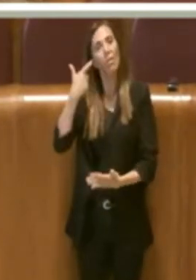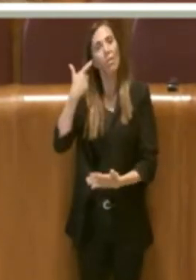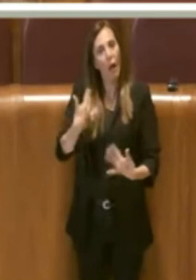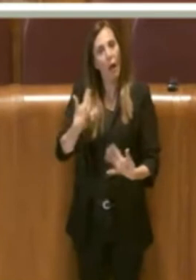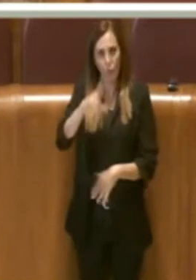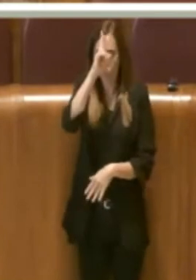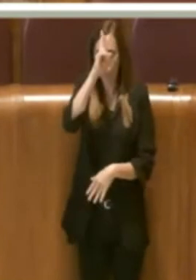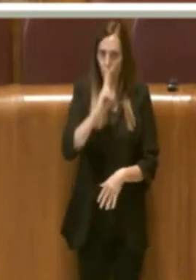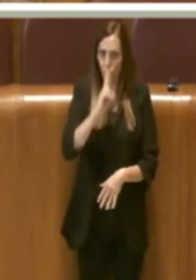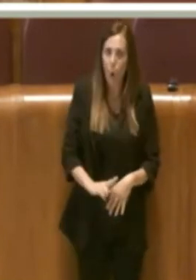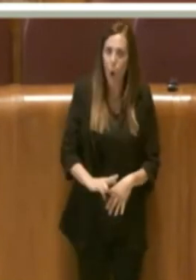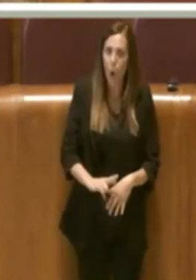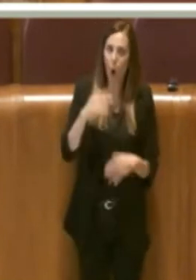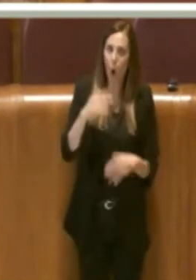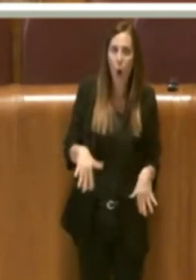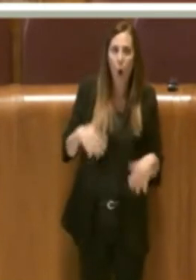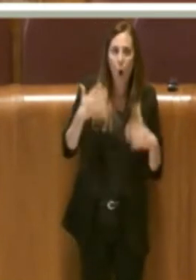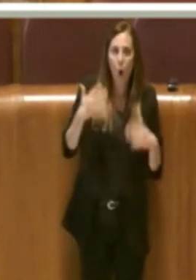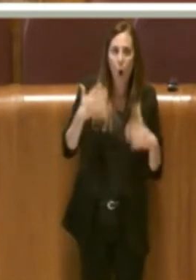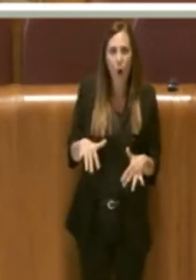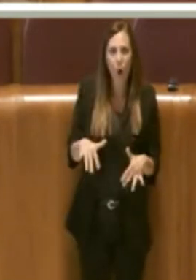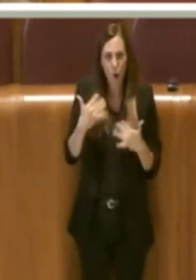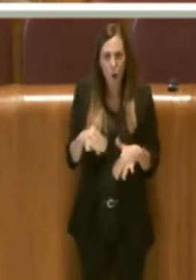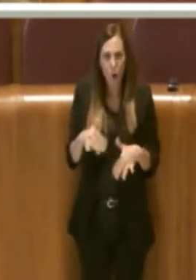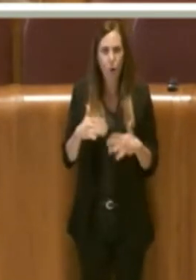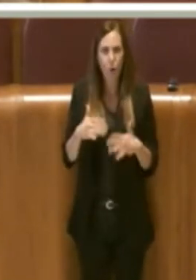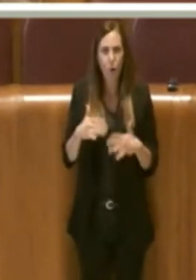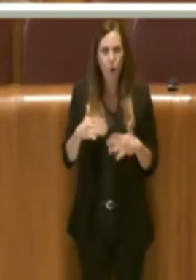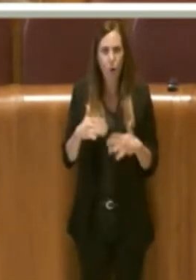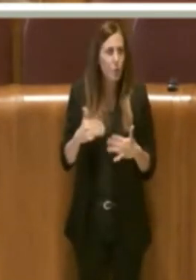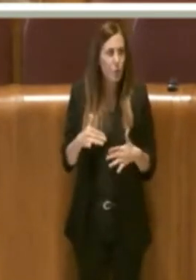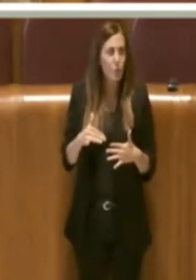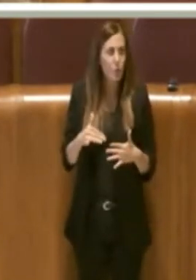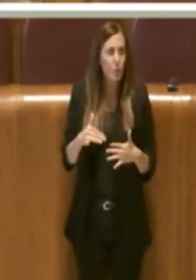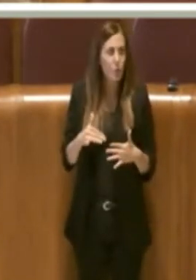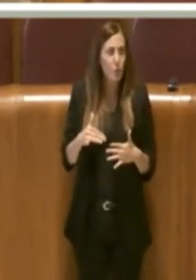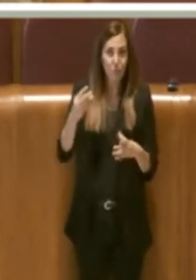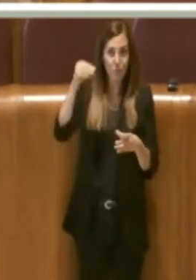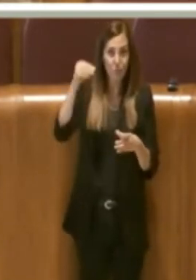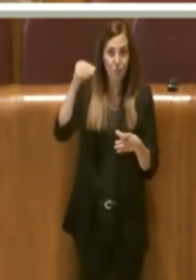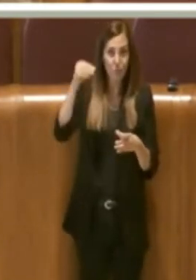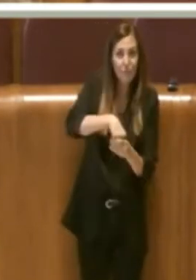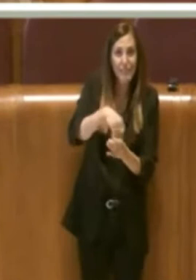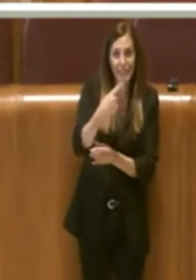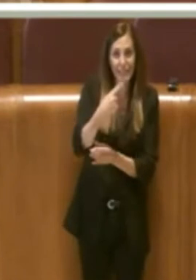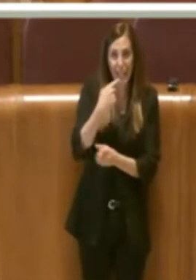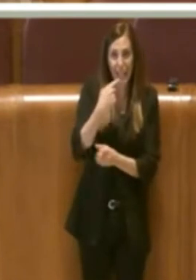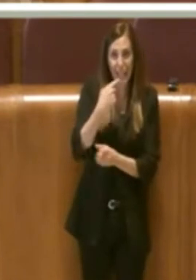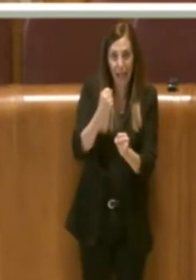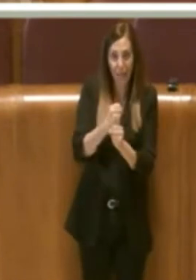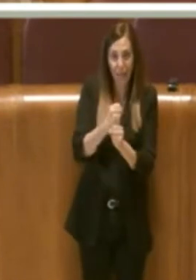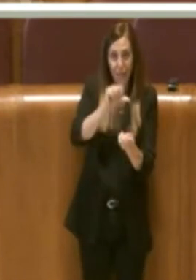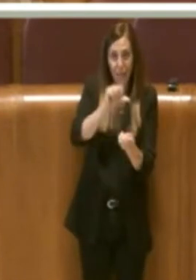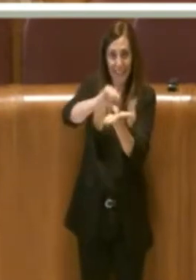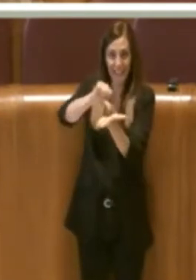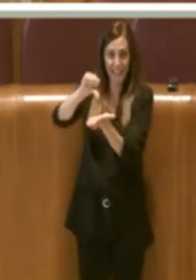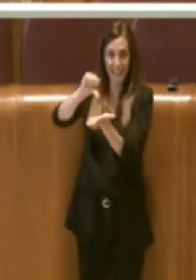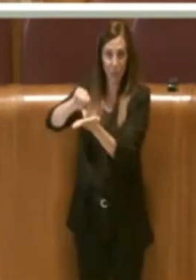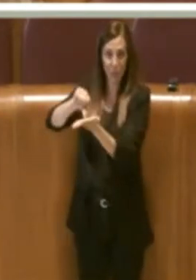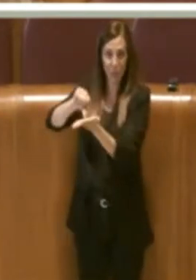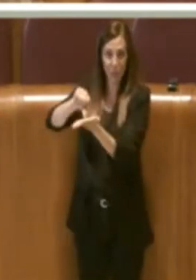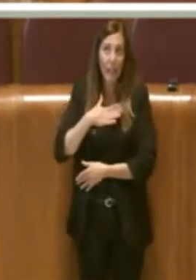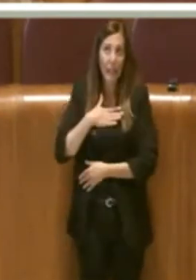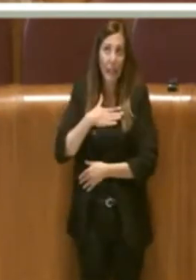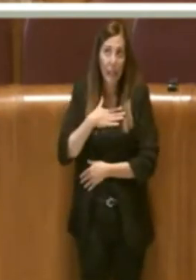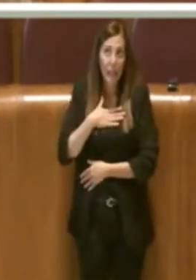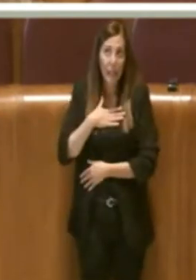componenti del Seggio e io a un certo punto